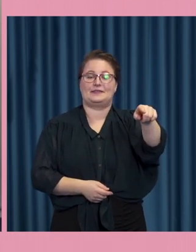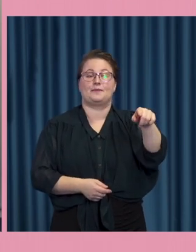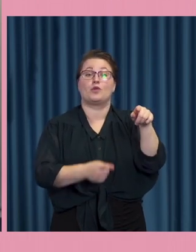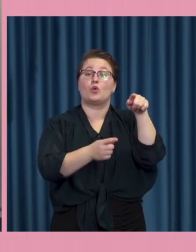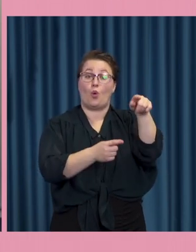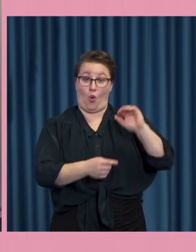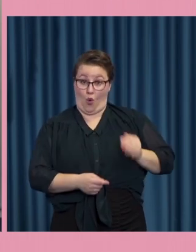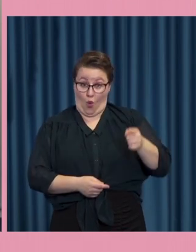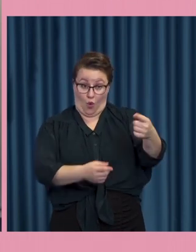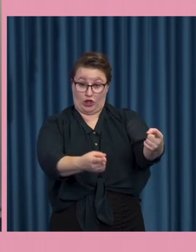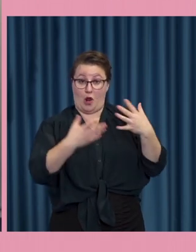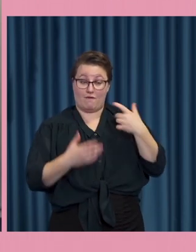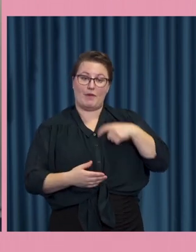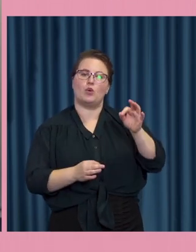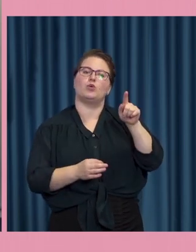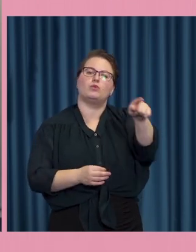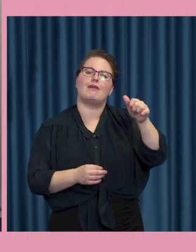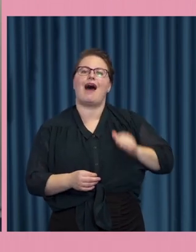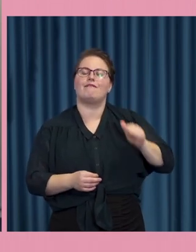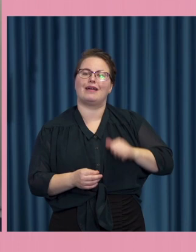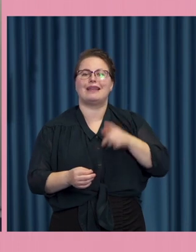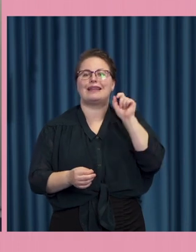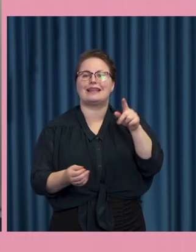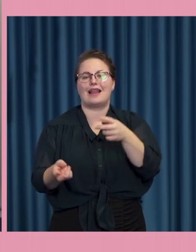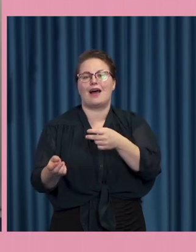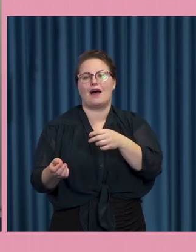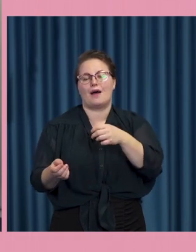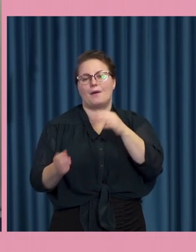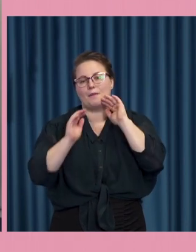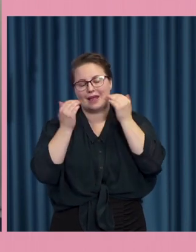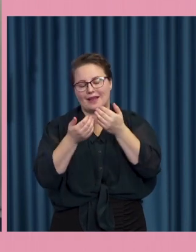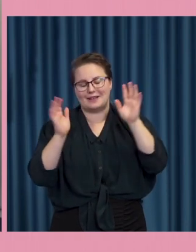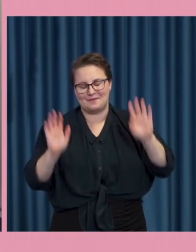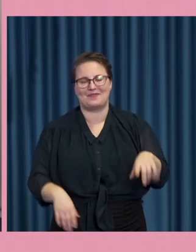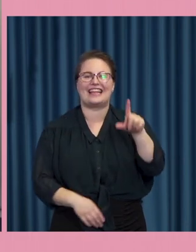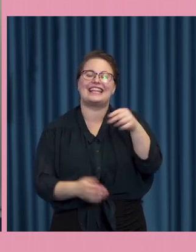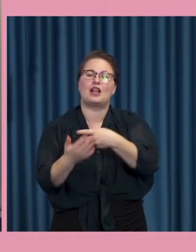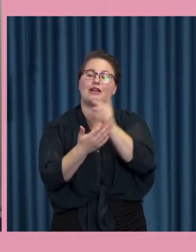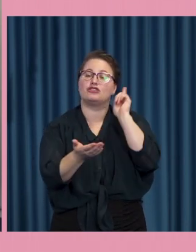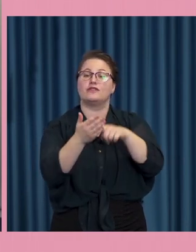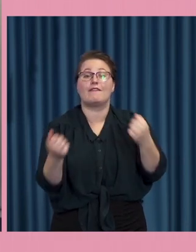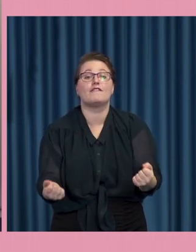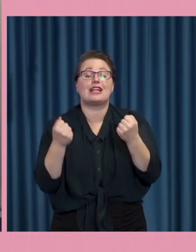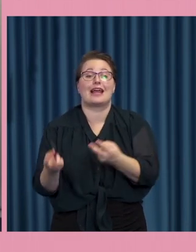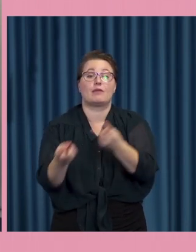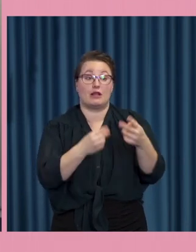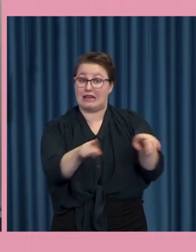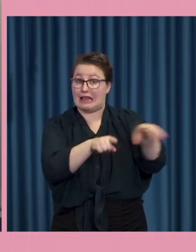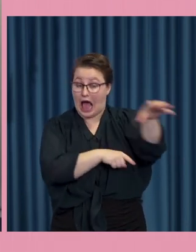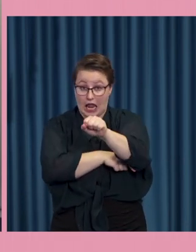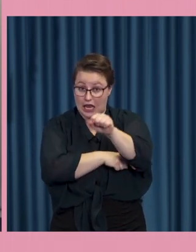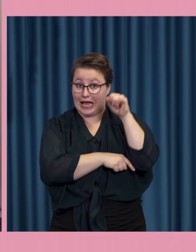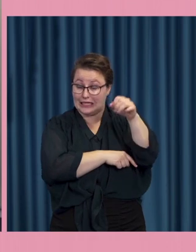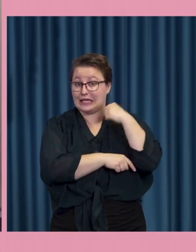de sociala medierna för att stärka demokratin nästan alla på Taiwan är aktiva på sociala medier man använder dem från regeringens sida